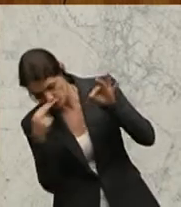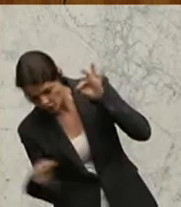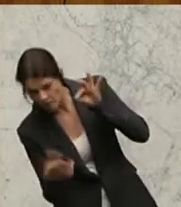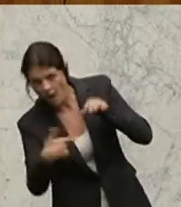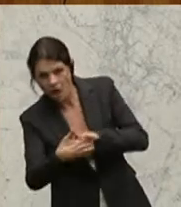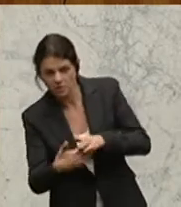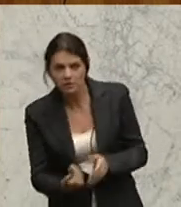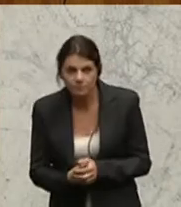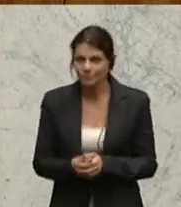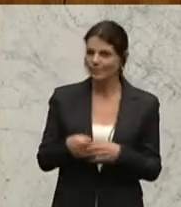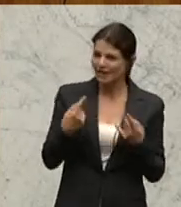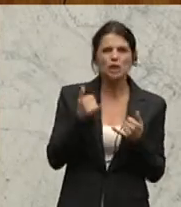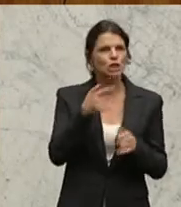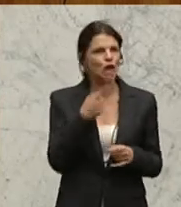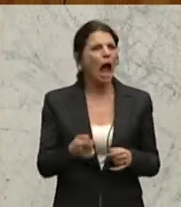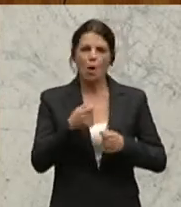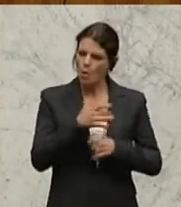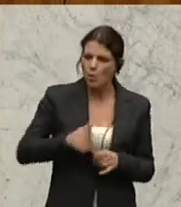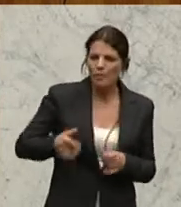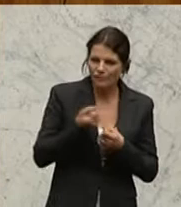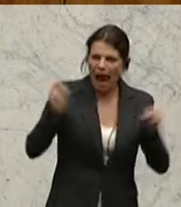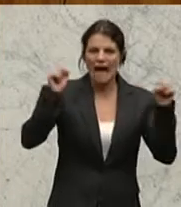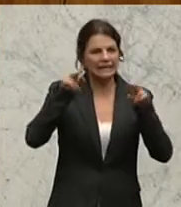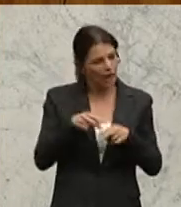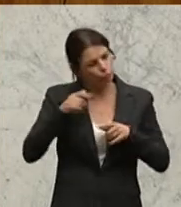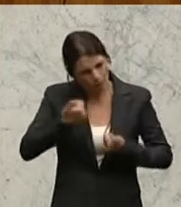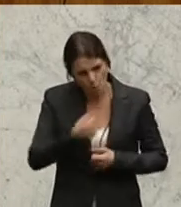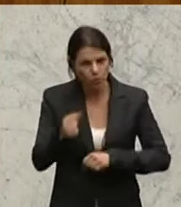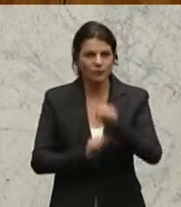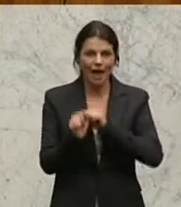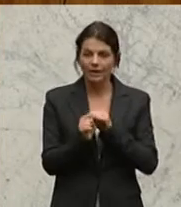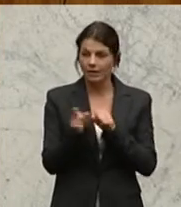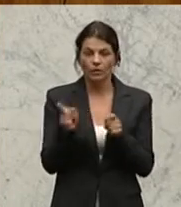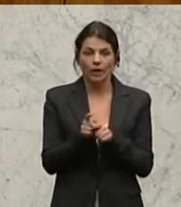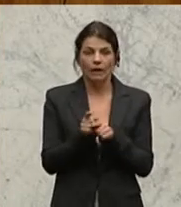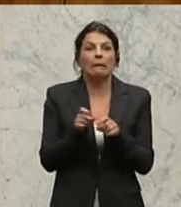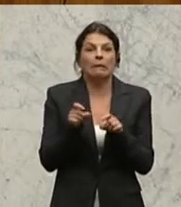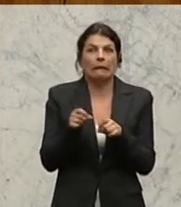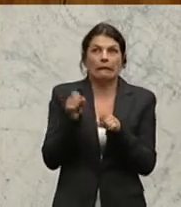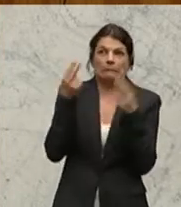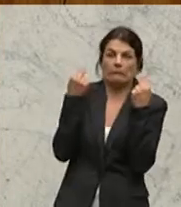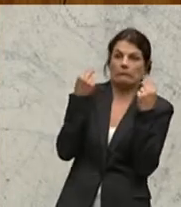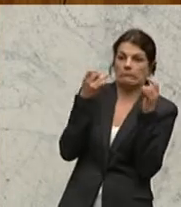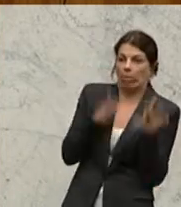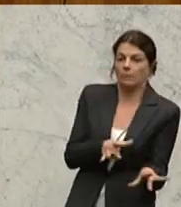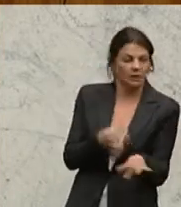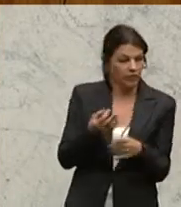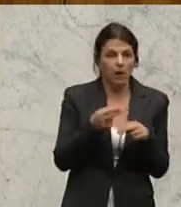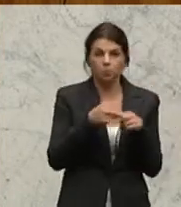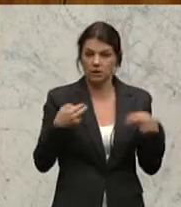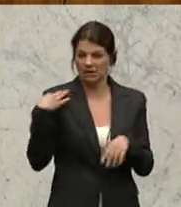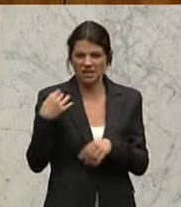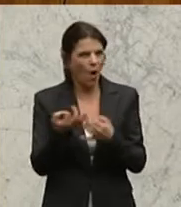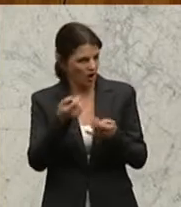die Freiheitsrechte in Österreich zu verteidigen, dann knicken Sie ein wie der Bundeskanzler heute einmal mehr und verstecken sich